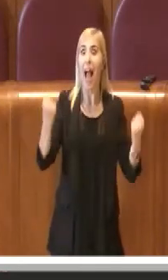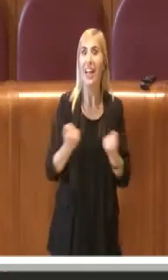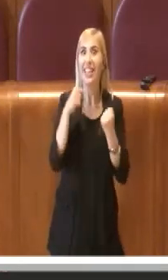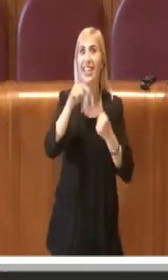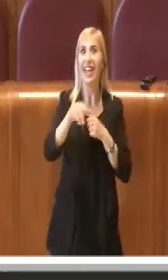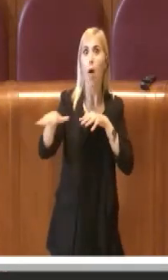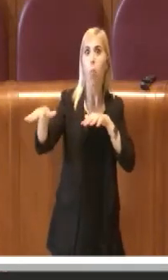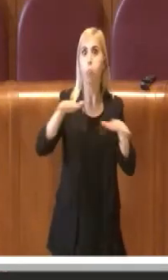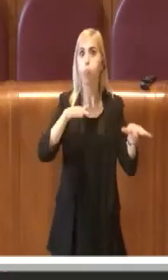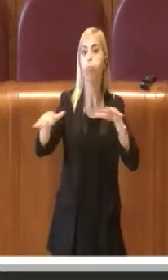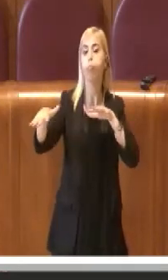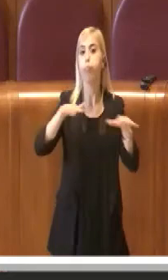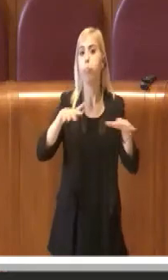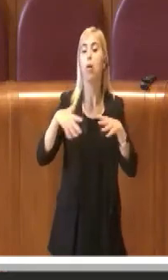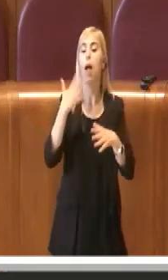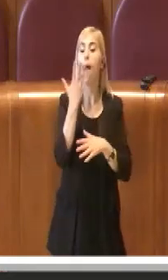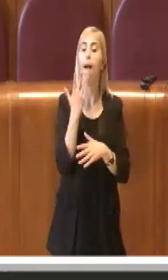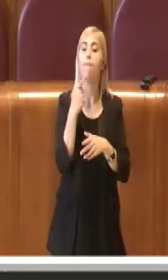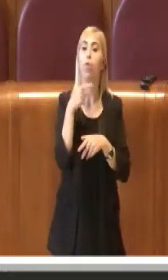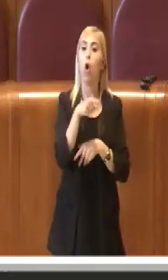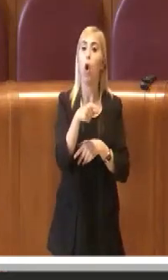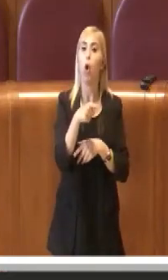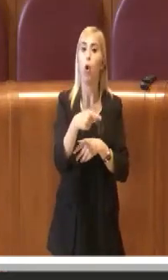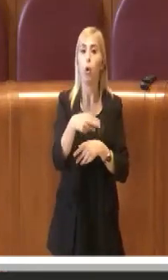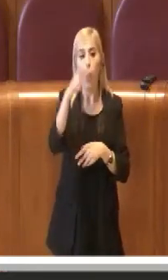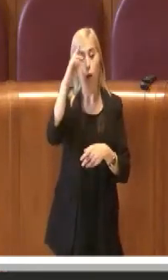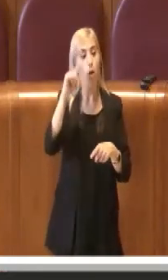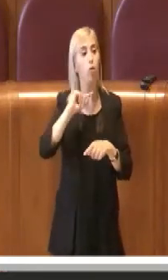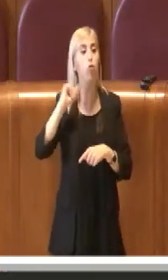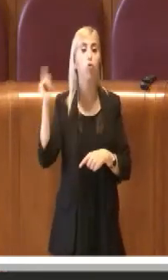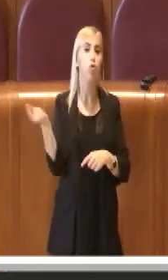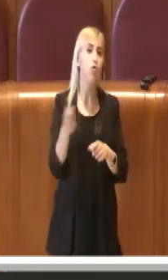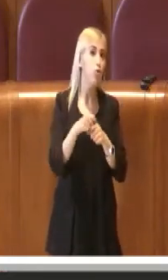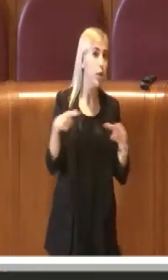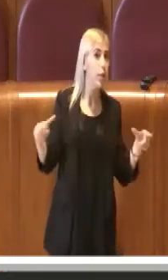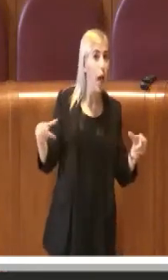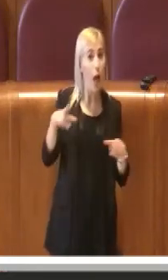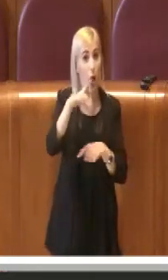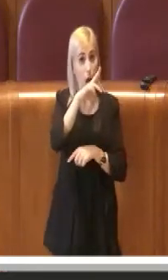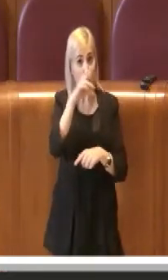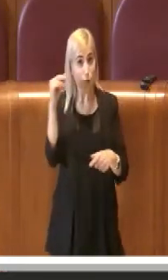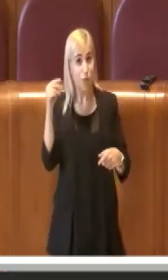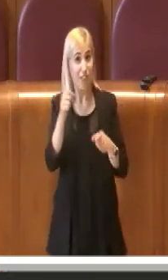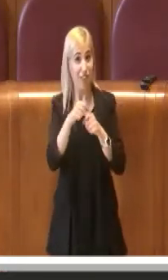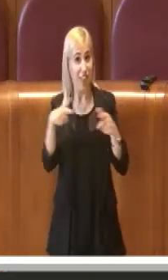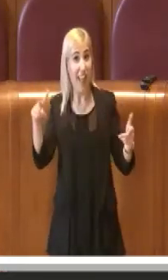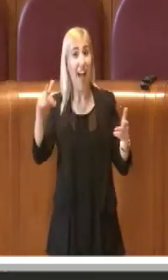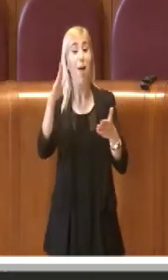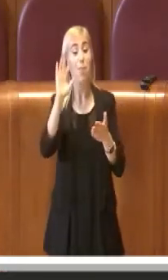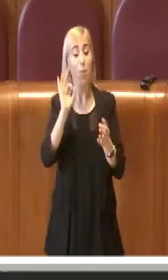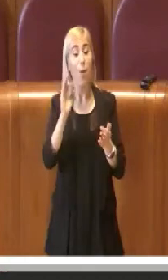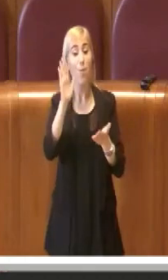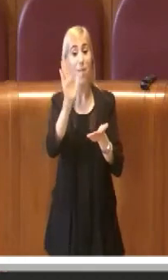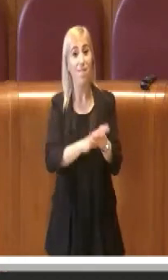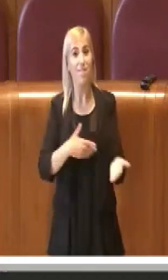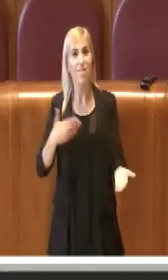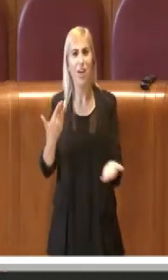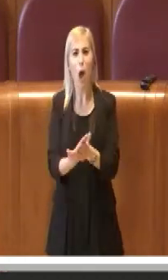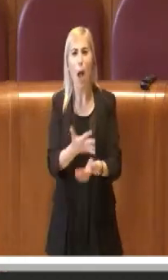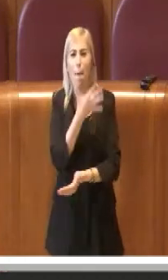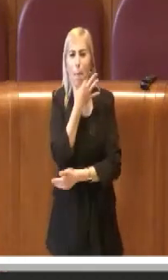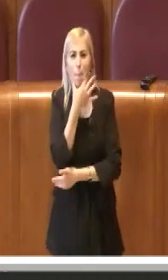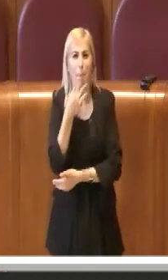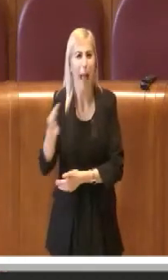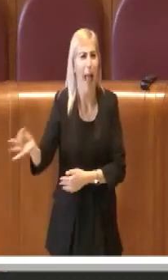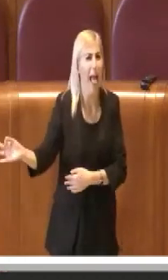e ha voluto ricordare alla città e far conoscere a tutta la città il valore di questo straordinario